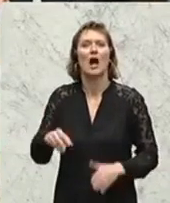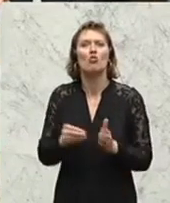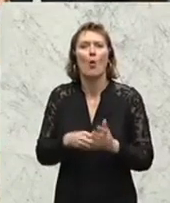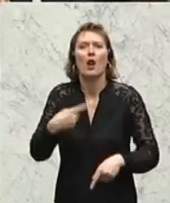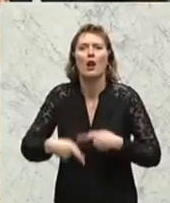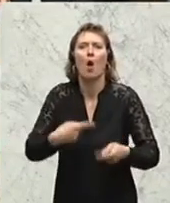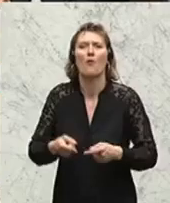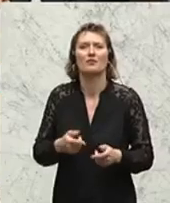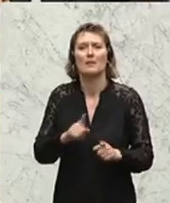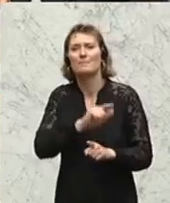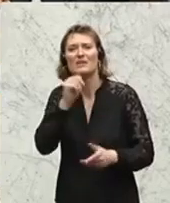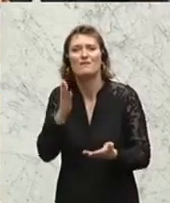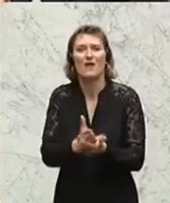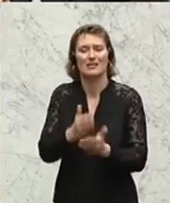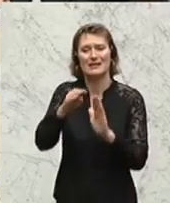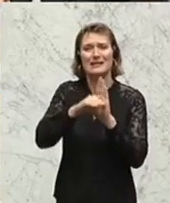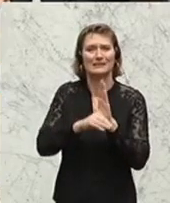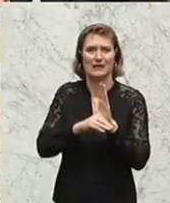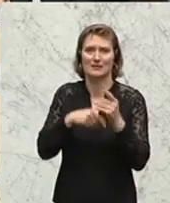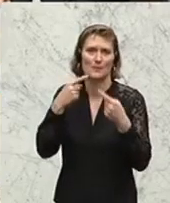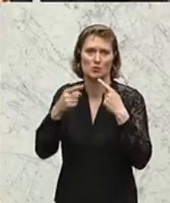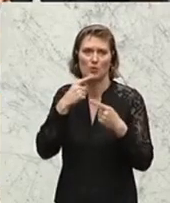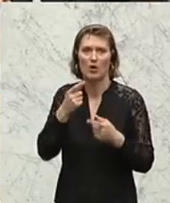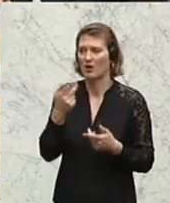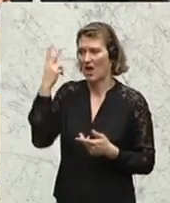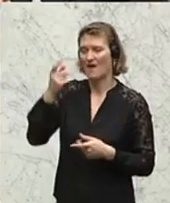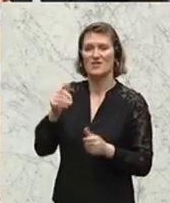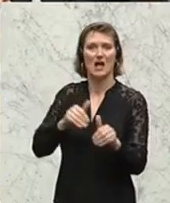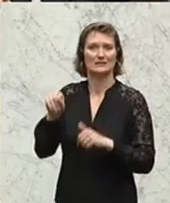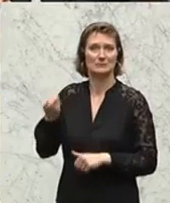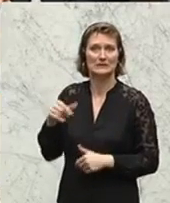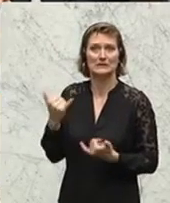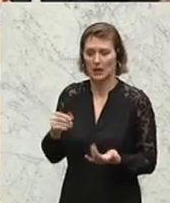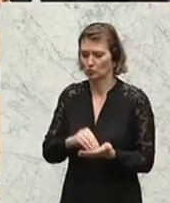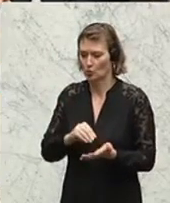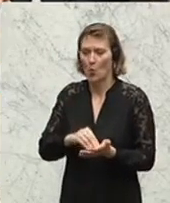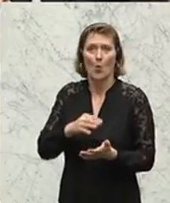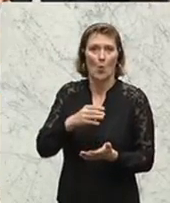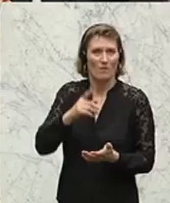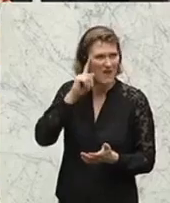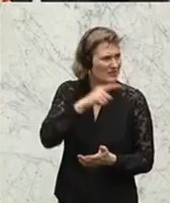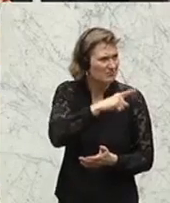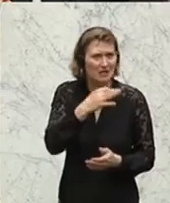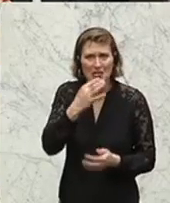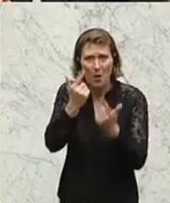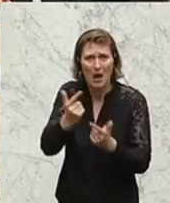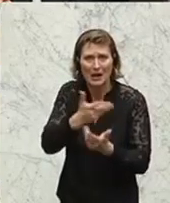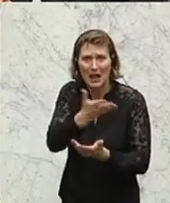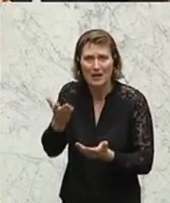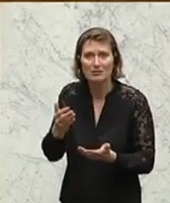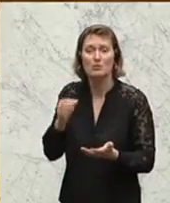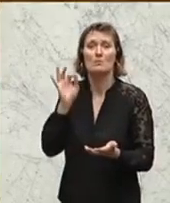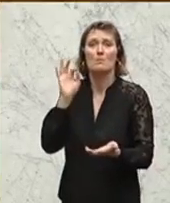Prozess der Finalisierung dieser Gesetze. Der Herr Finanzminister hat euch das ganz klar dargestellt. Es ist